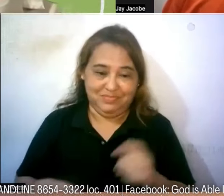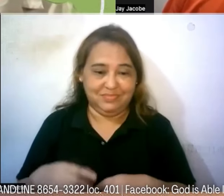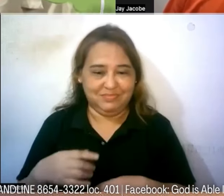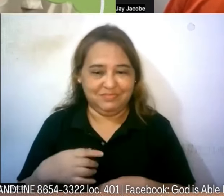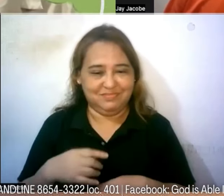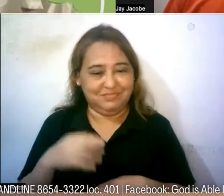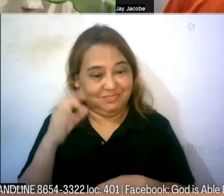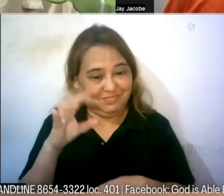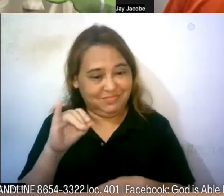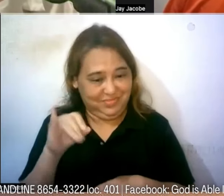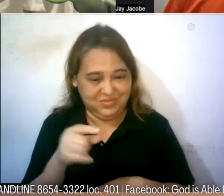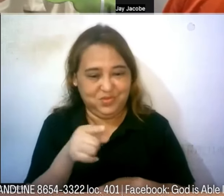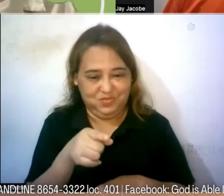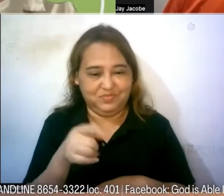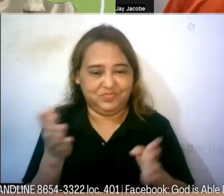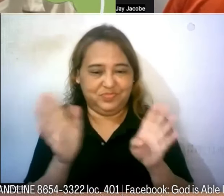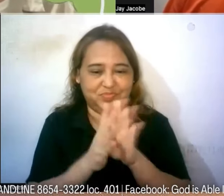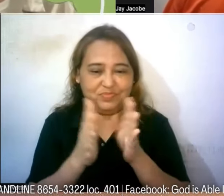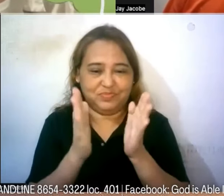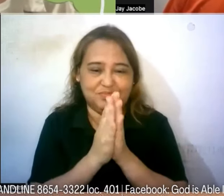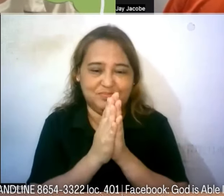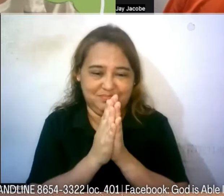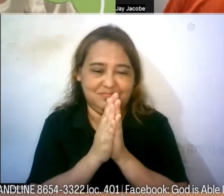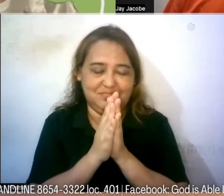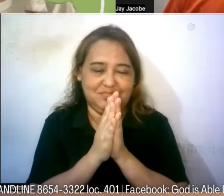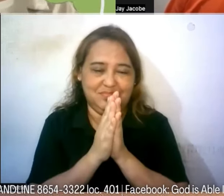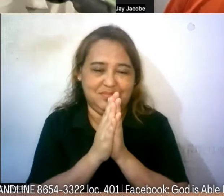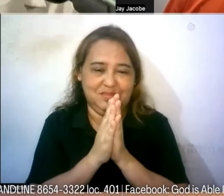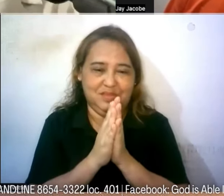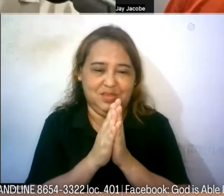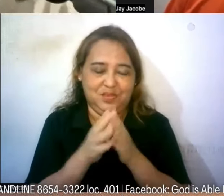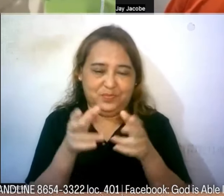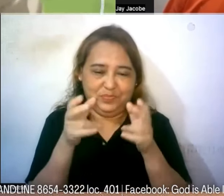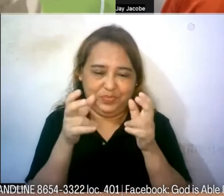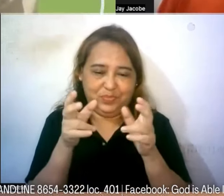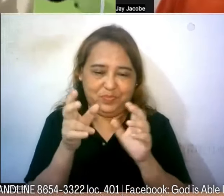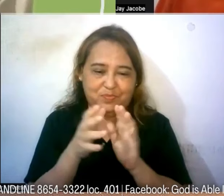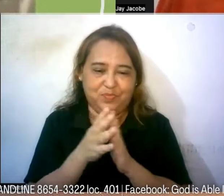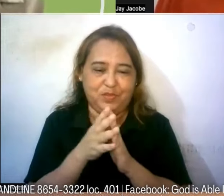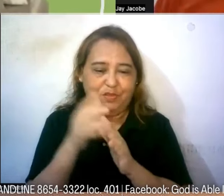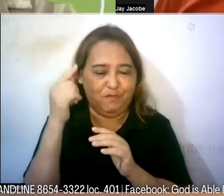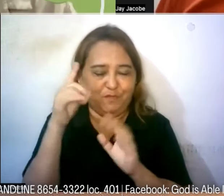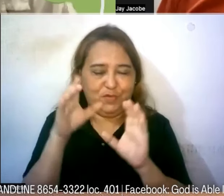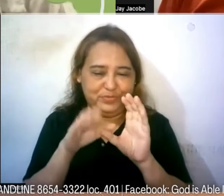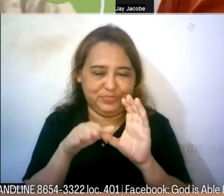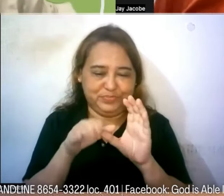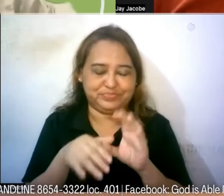ipag-pray mo po ang ating po mga taghe-kilig na may kapansanan sige po tayo po yung